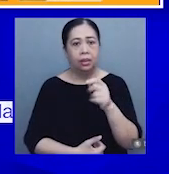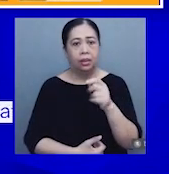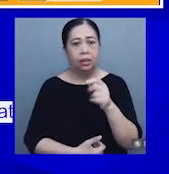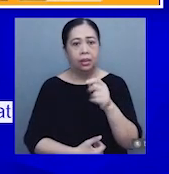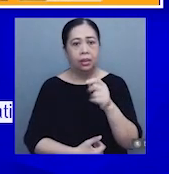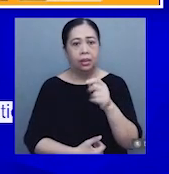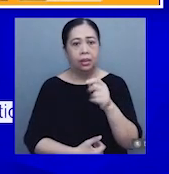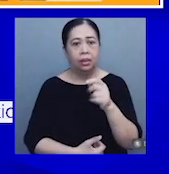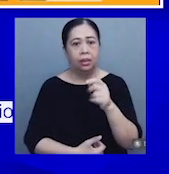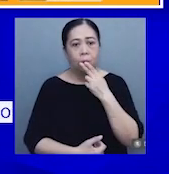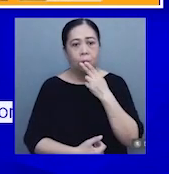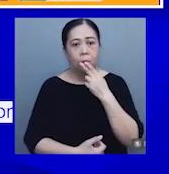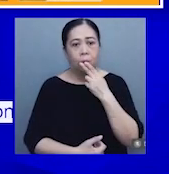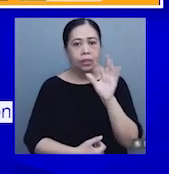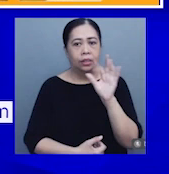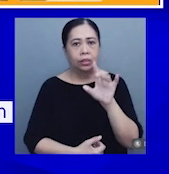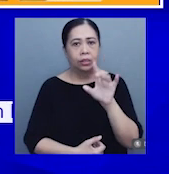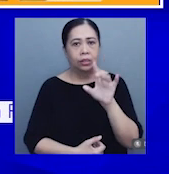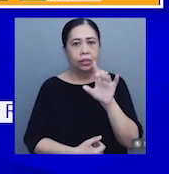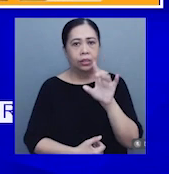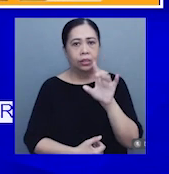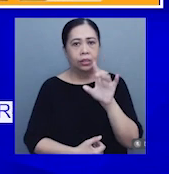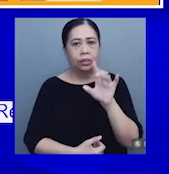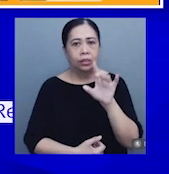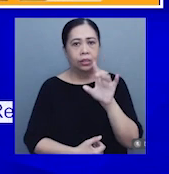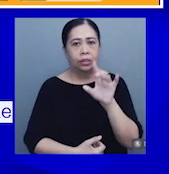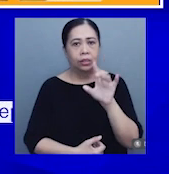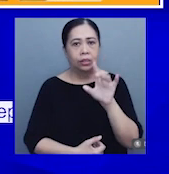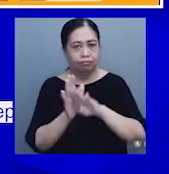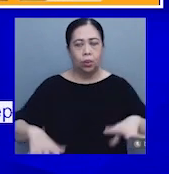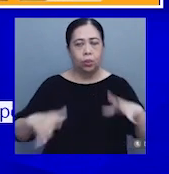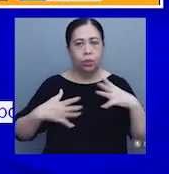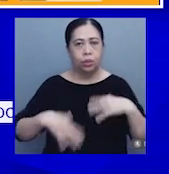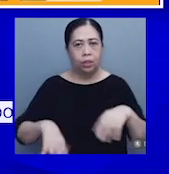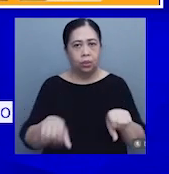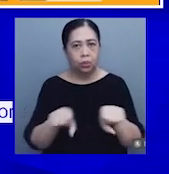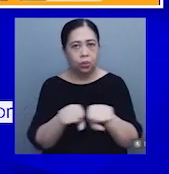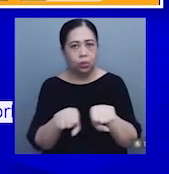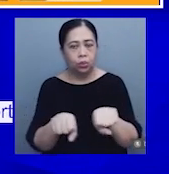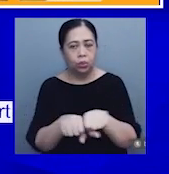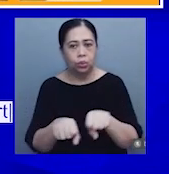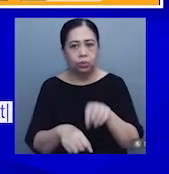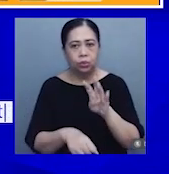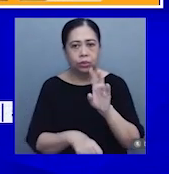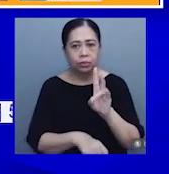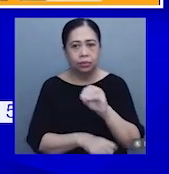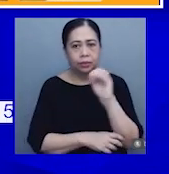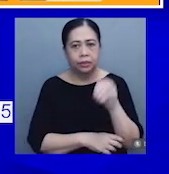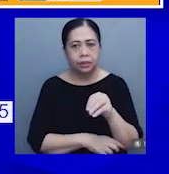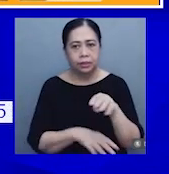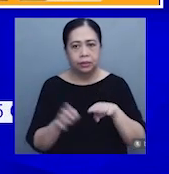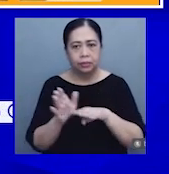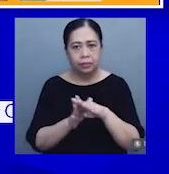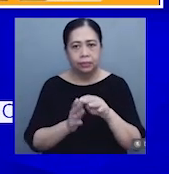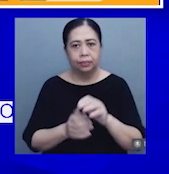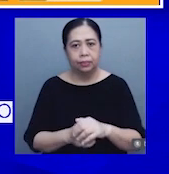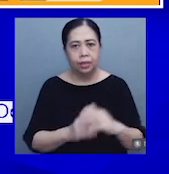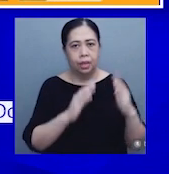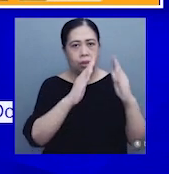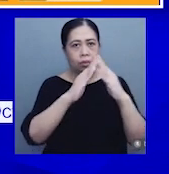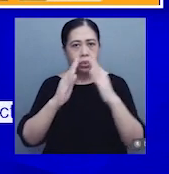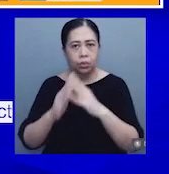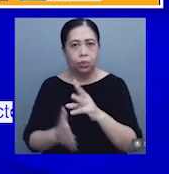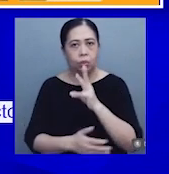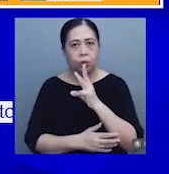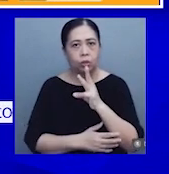% inflation. Clothing and footwear na may 4.7% inflation. Housing, water,